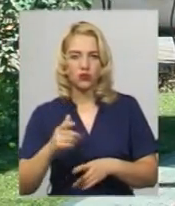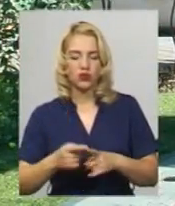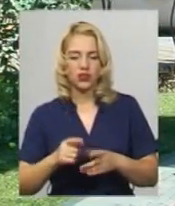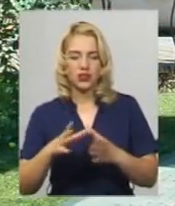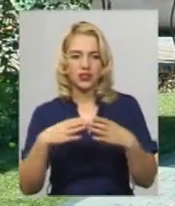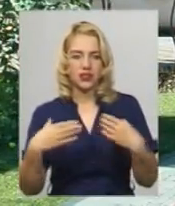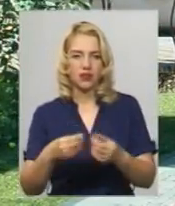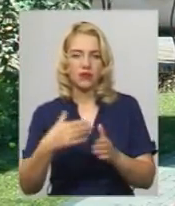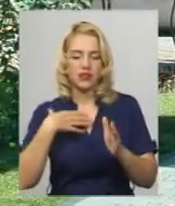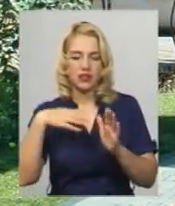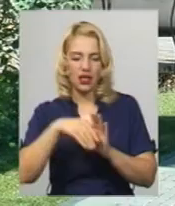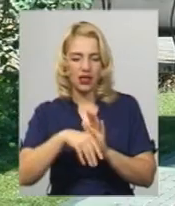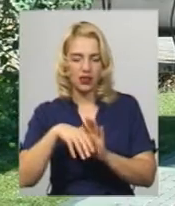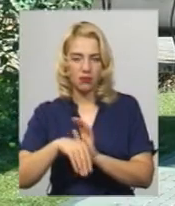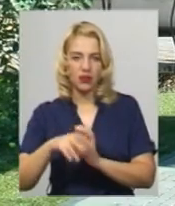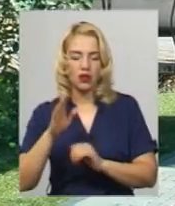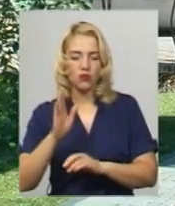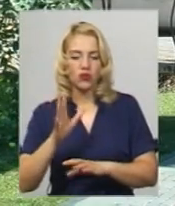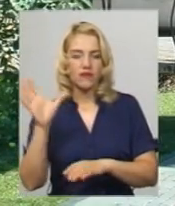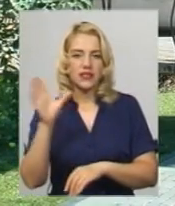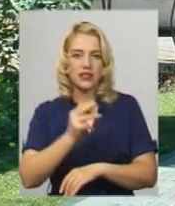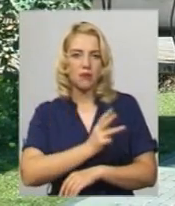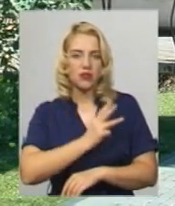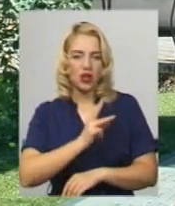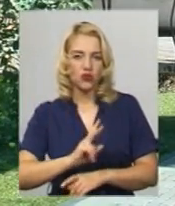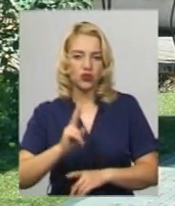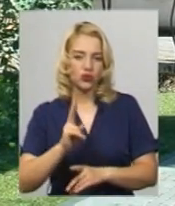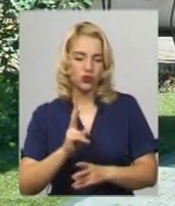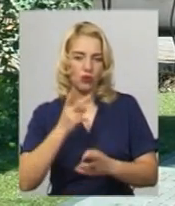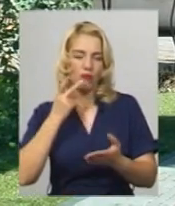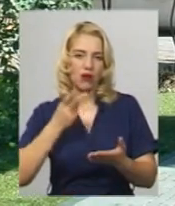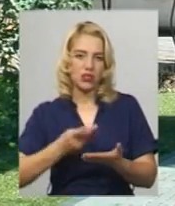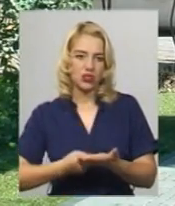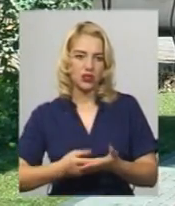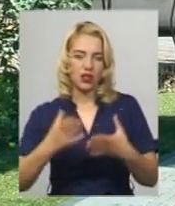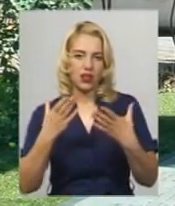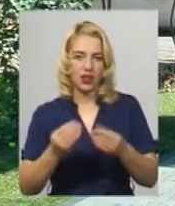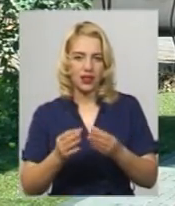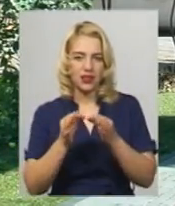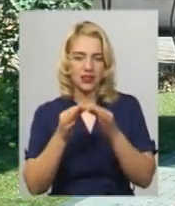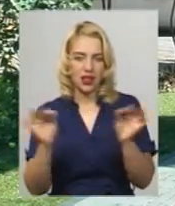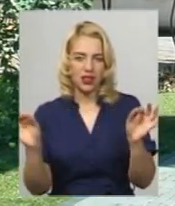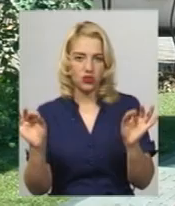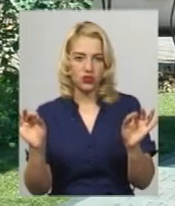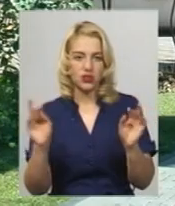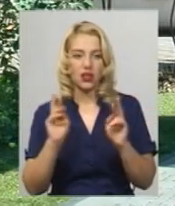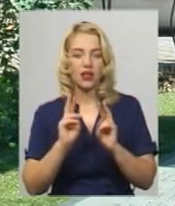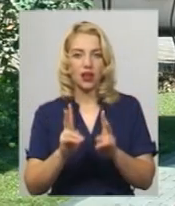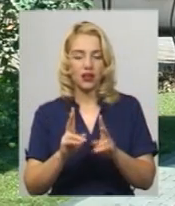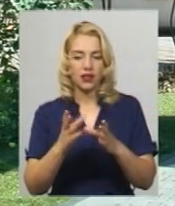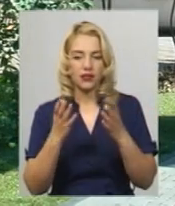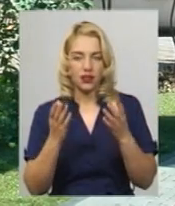загиблих, будуть всі бажаючі ті, які бачать День Незалежності, як